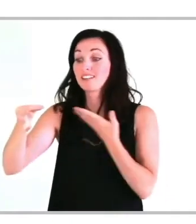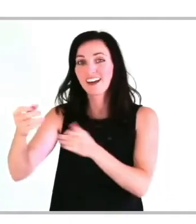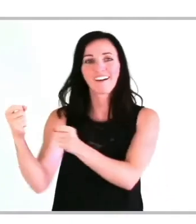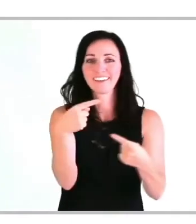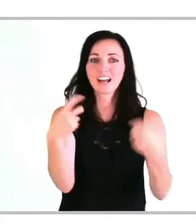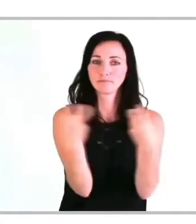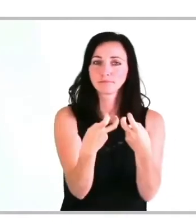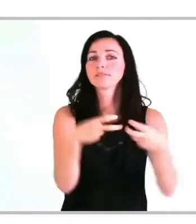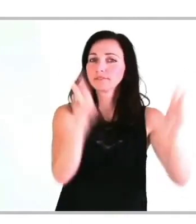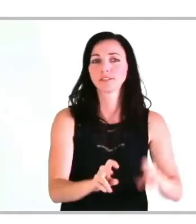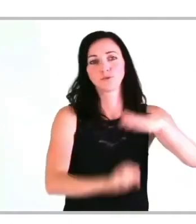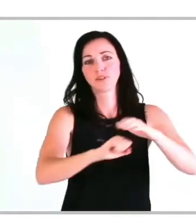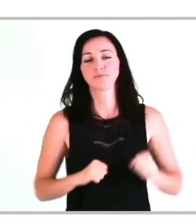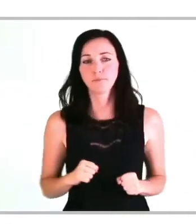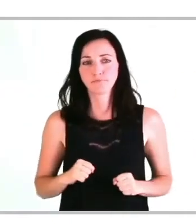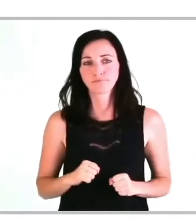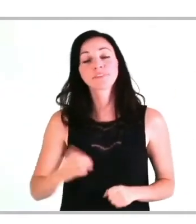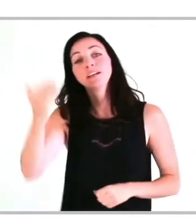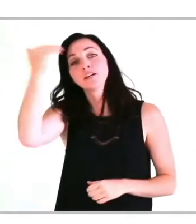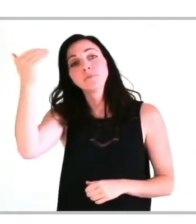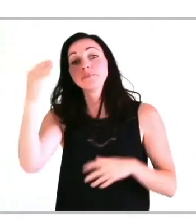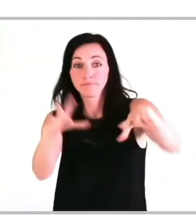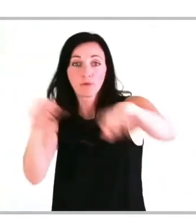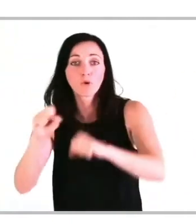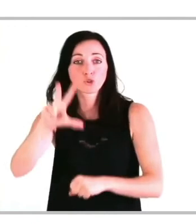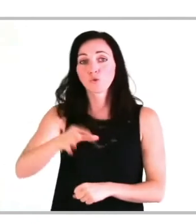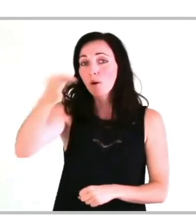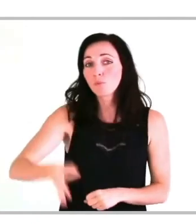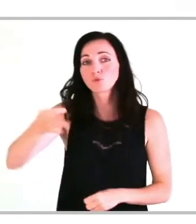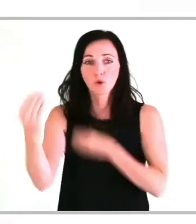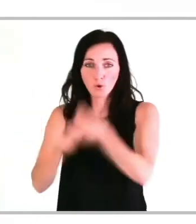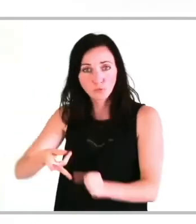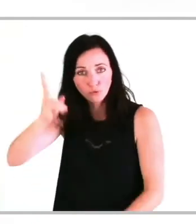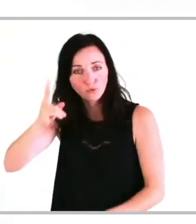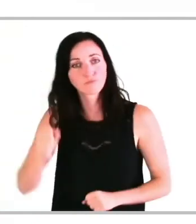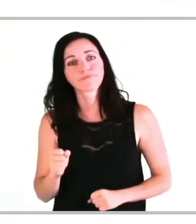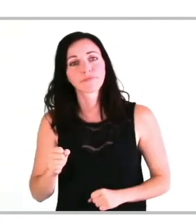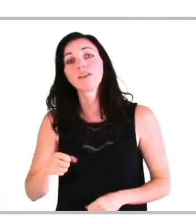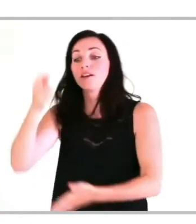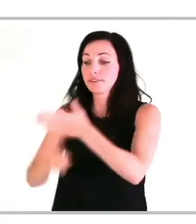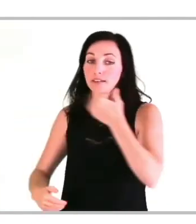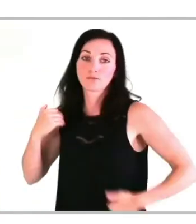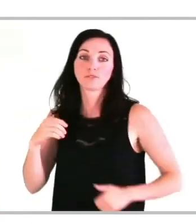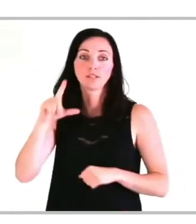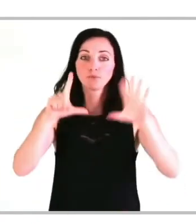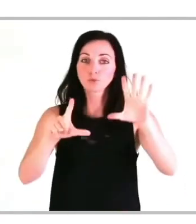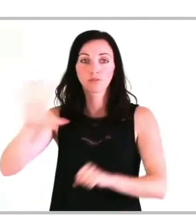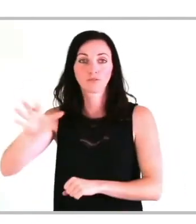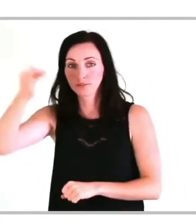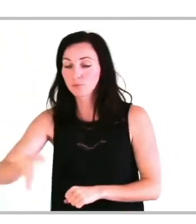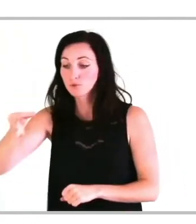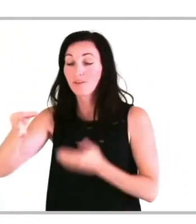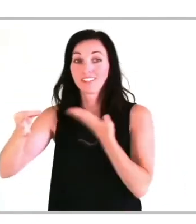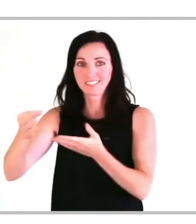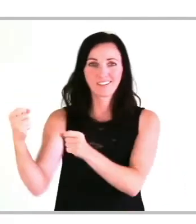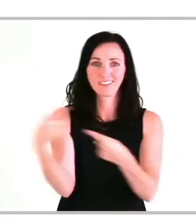de personnes handicapées est inférieur à 3% dans l'entreprise et le plafond est de 75% de la contribution handicap si le taux d